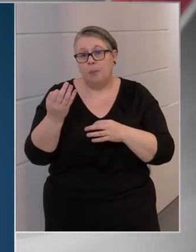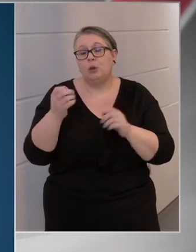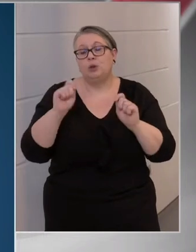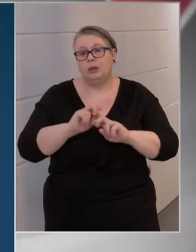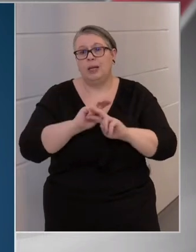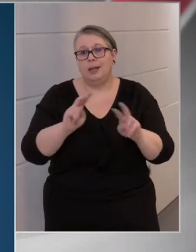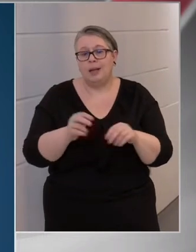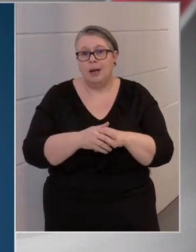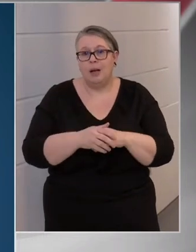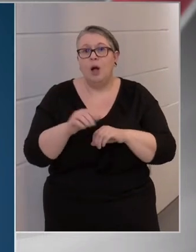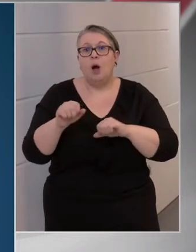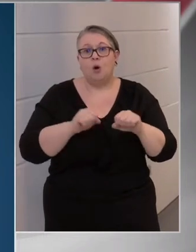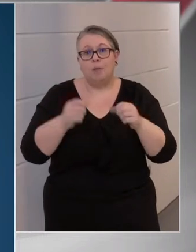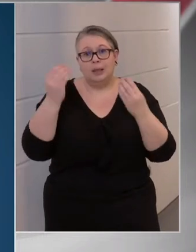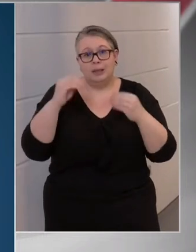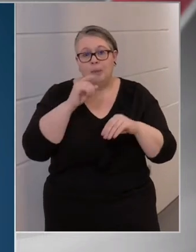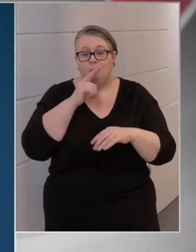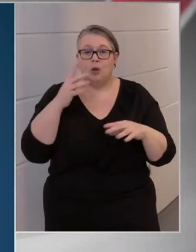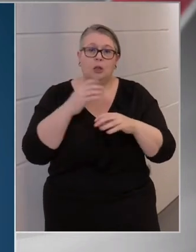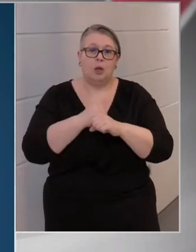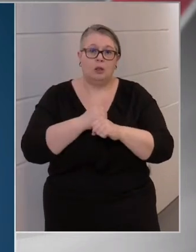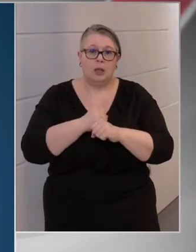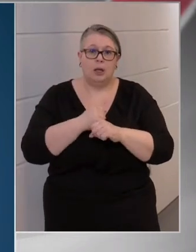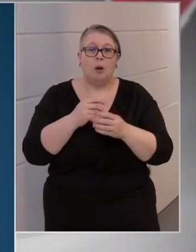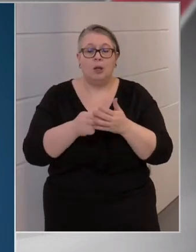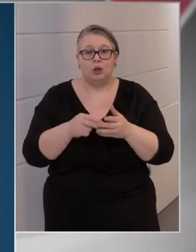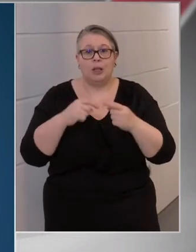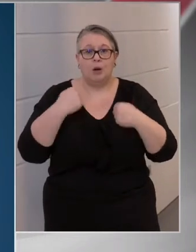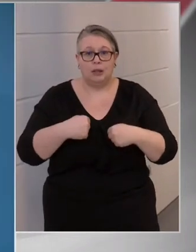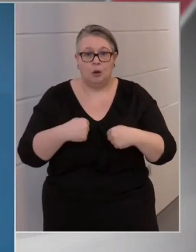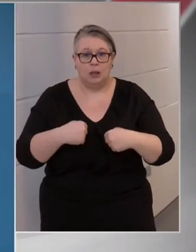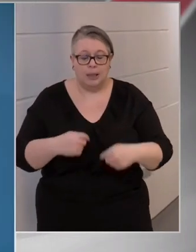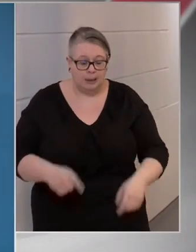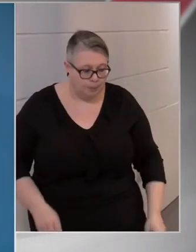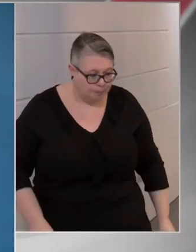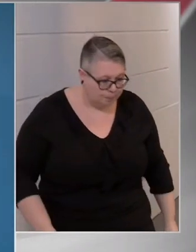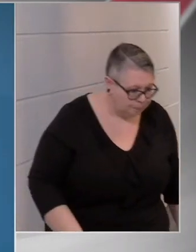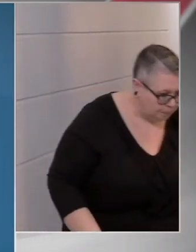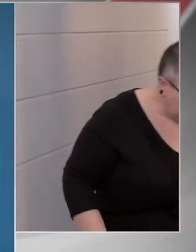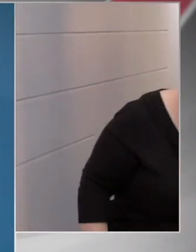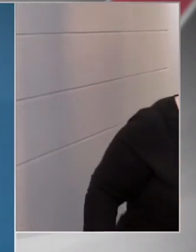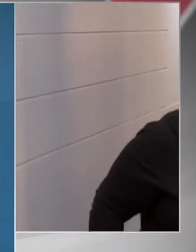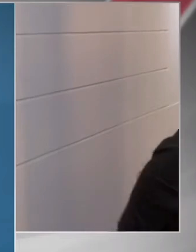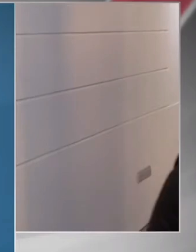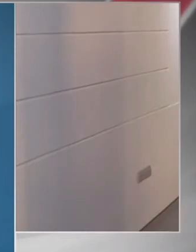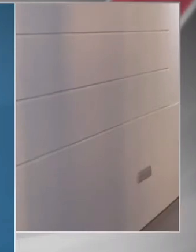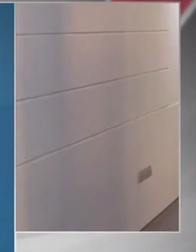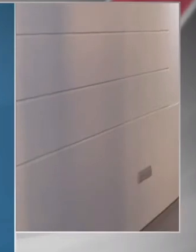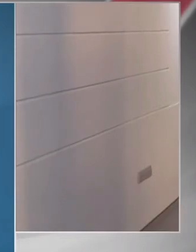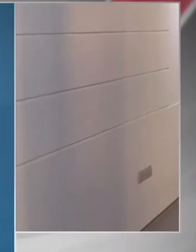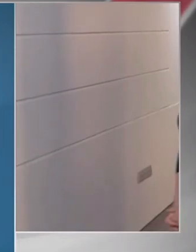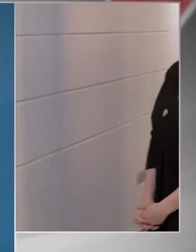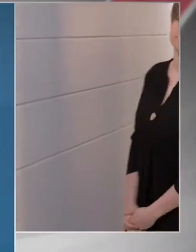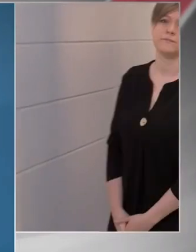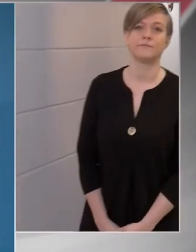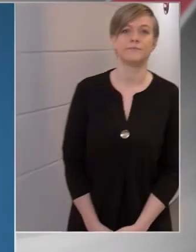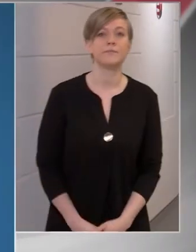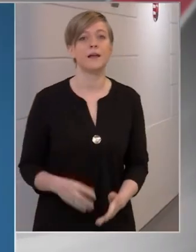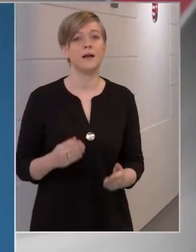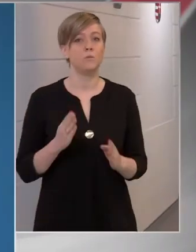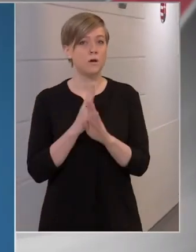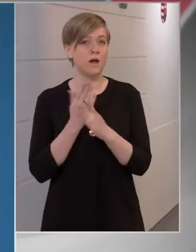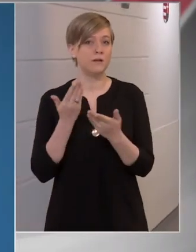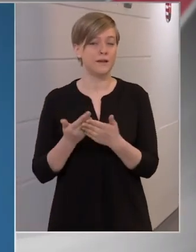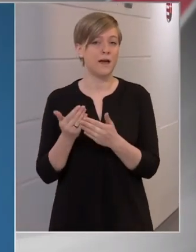hoz, a kormány pedig tisztelben tartja az alkotmánybíróság határozatait. Pújhat-e jövő tavassza a mentelmi joga mögé a